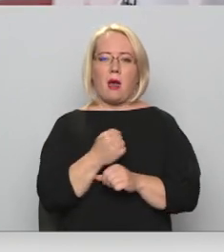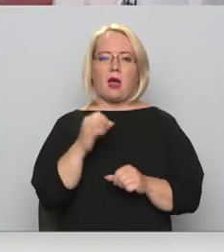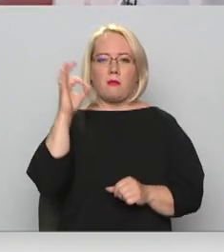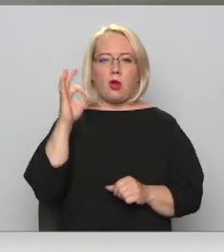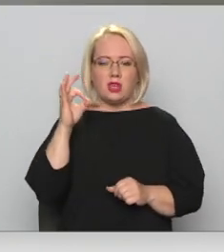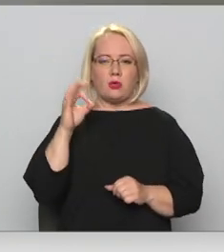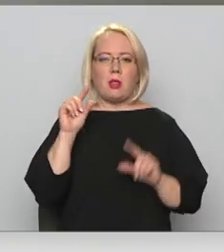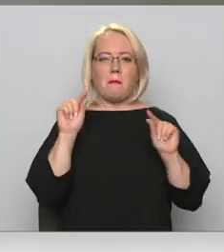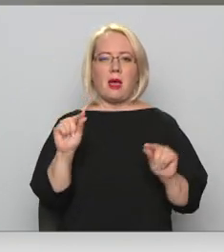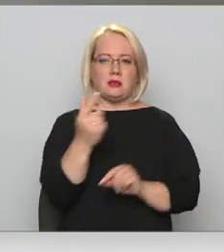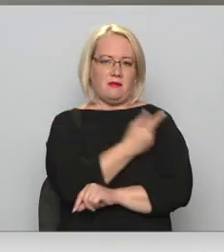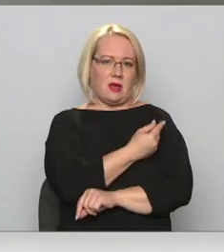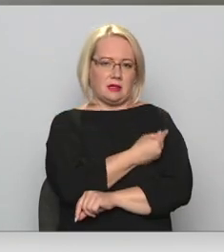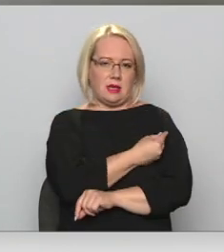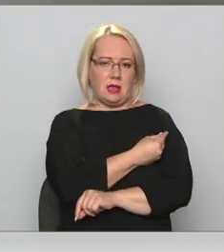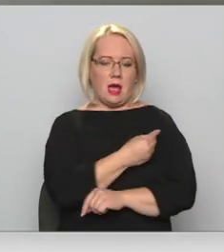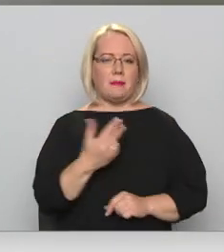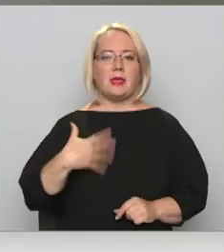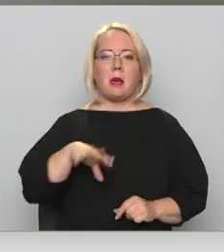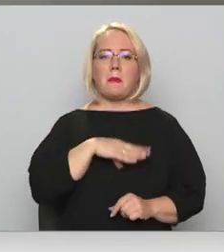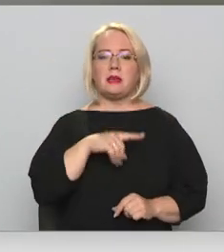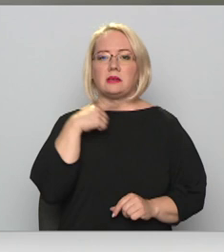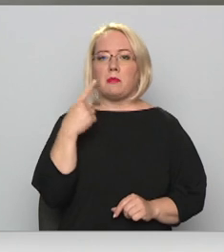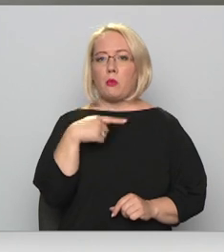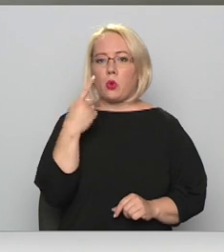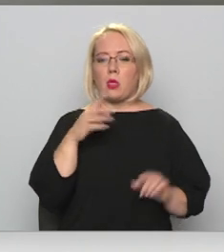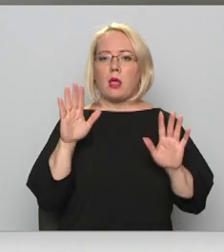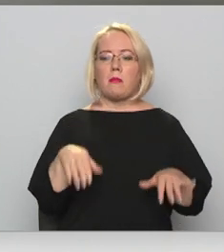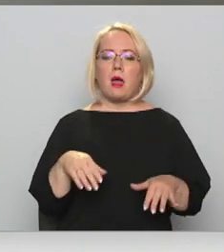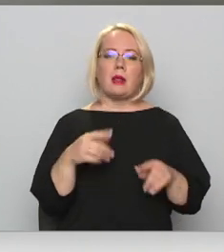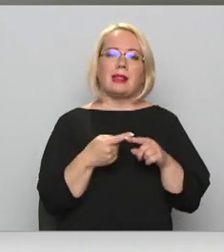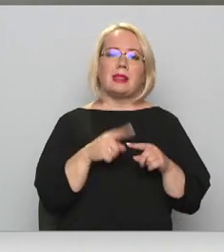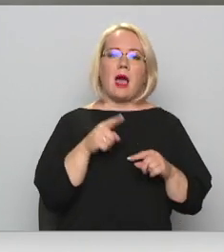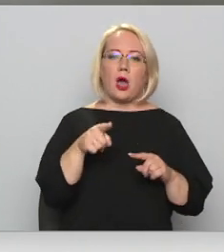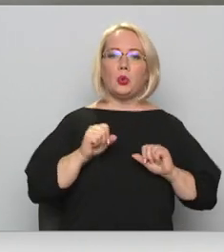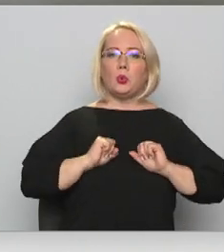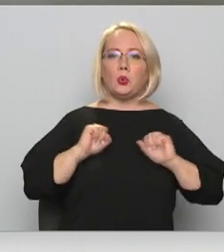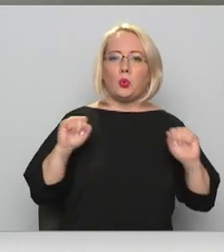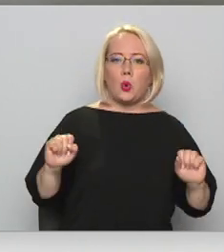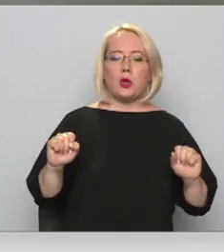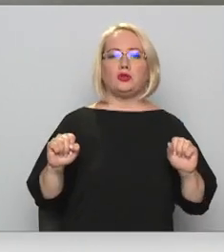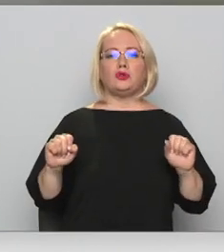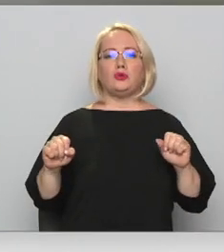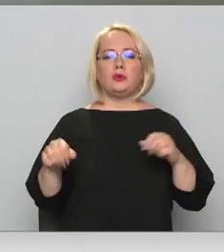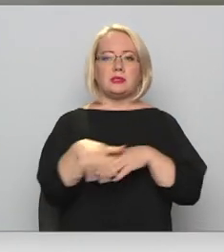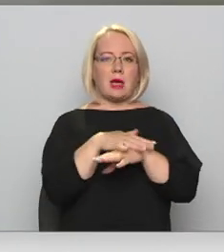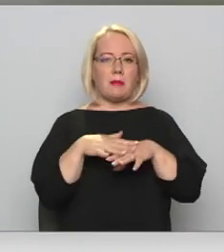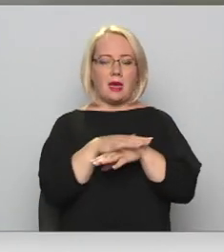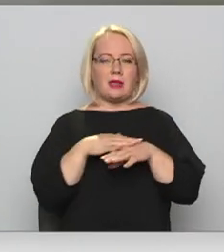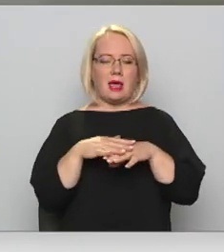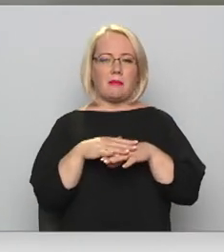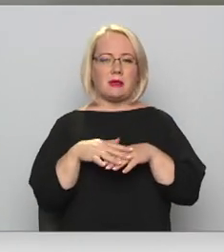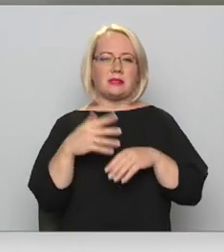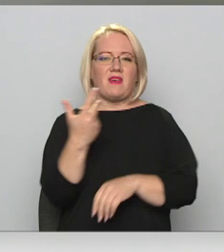aptveri. Ja mēs gribētu runāt par tādu drošu sabiedrības vakcinācijas aptveri, kā